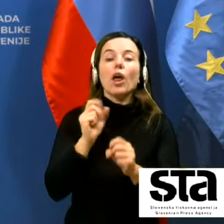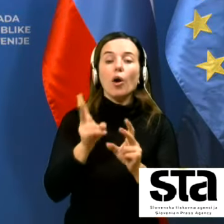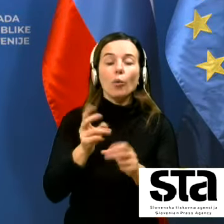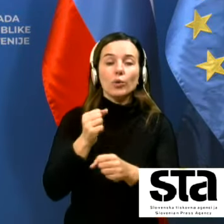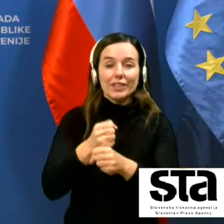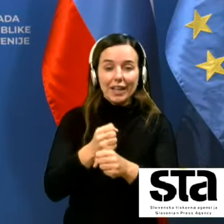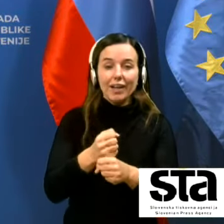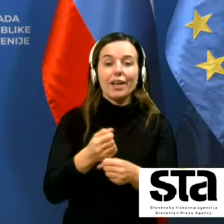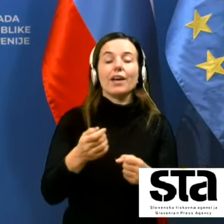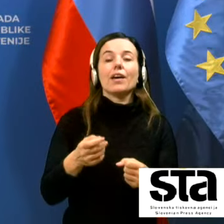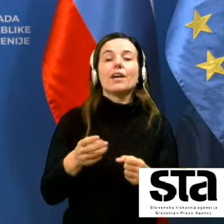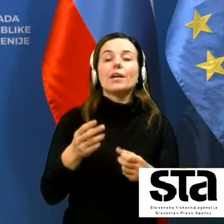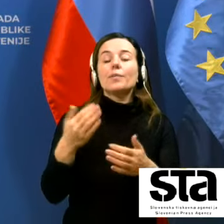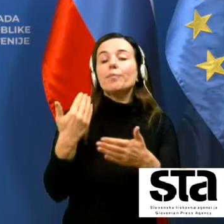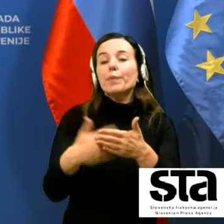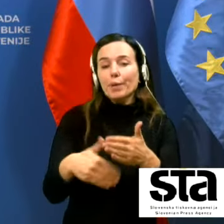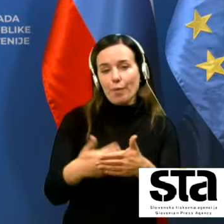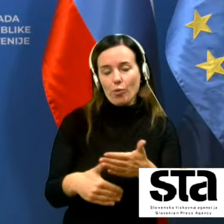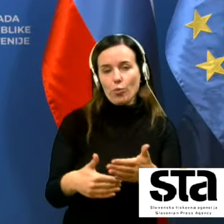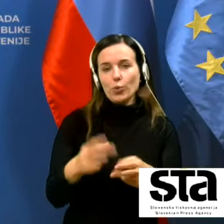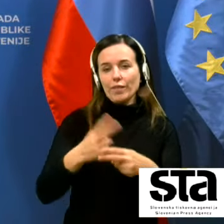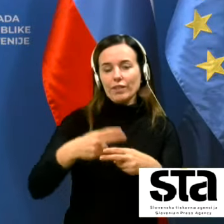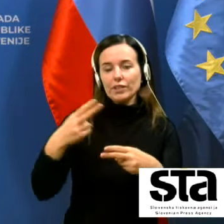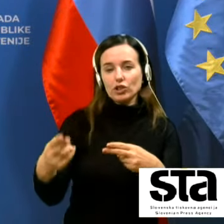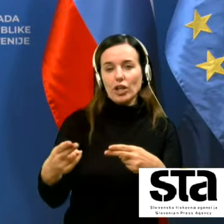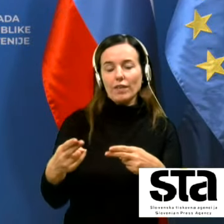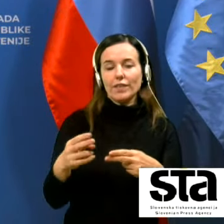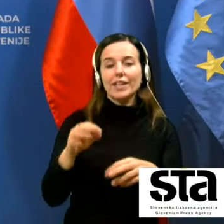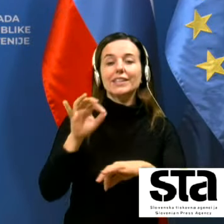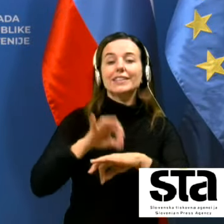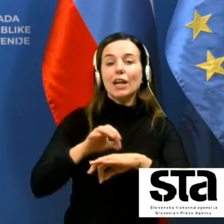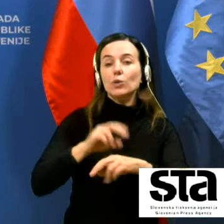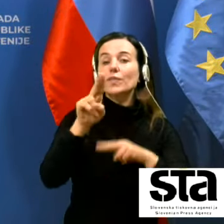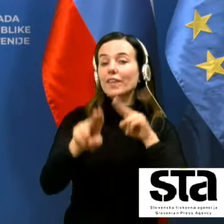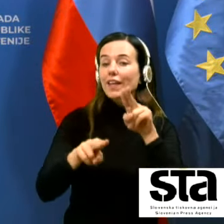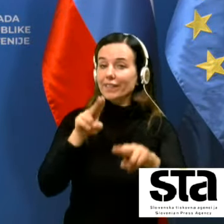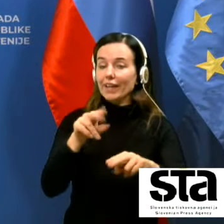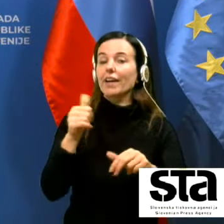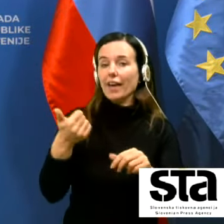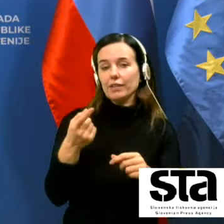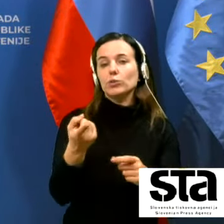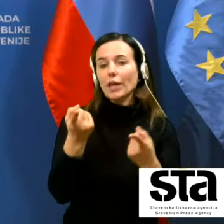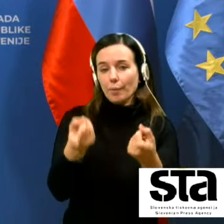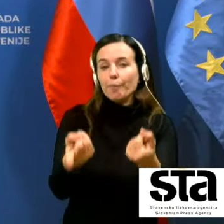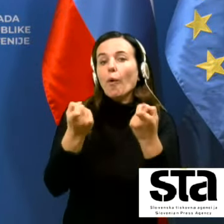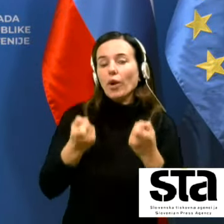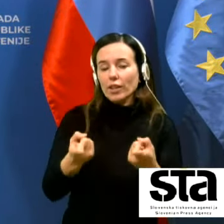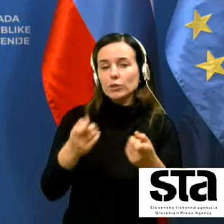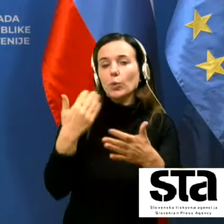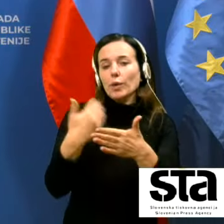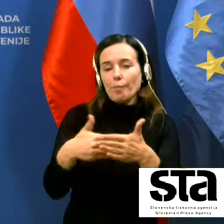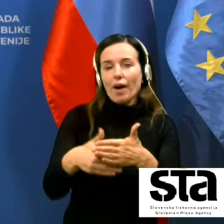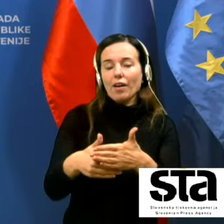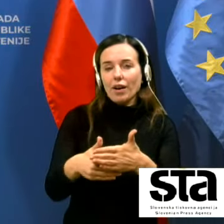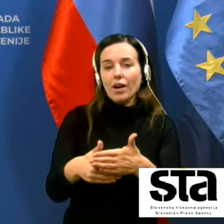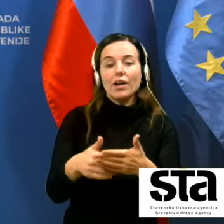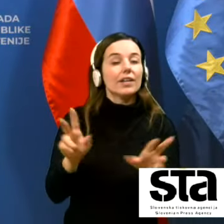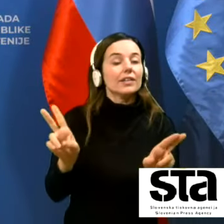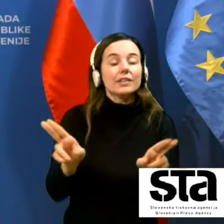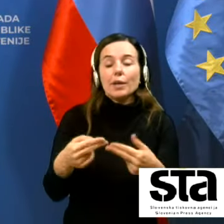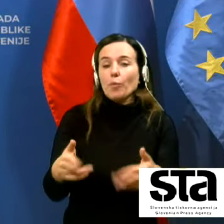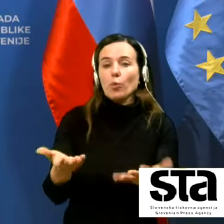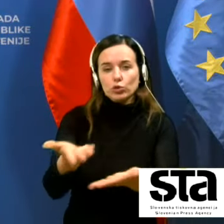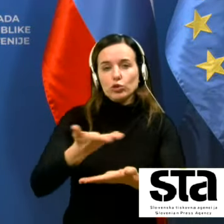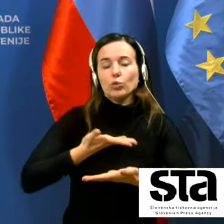in ki ga v državi primankuje zdravstvena njega gotovo je med temi poklici enostavno ne moreš dobiti in